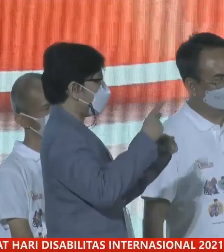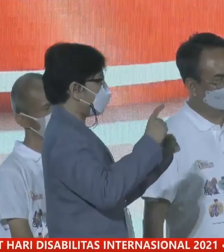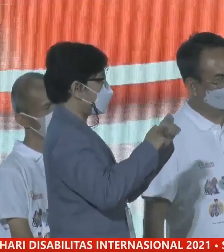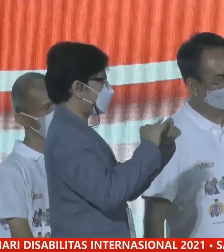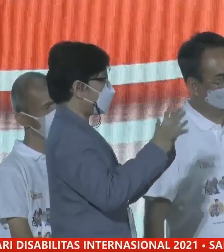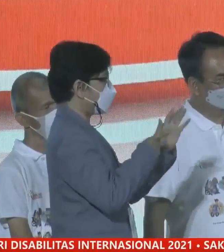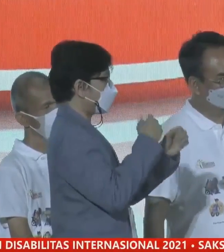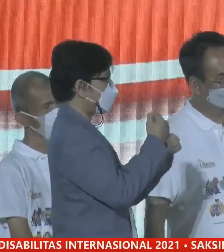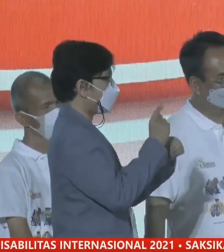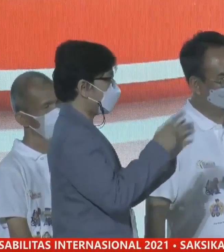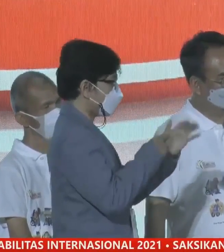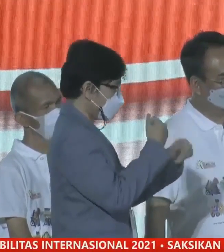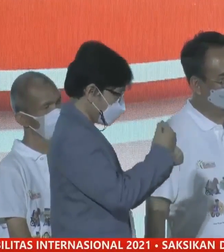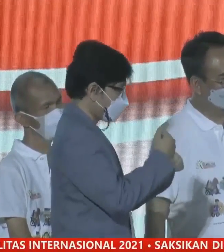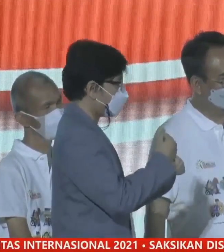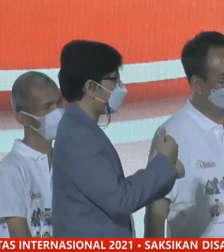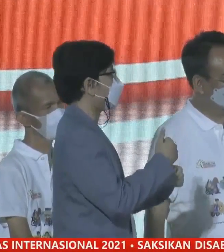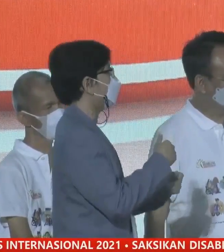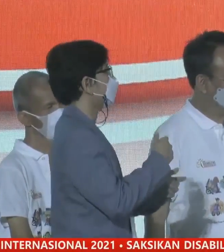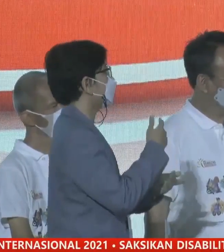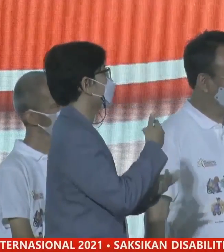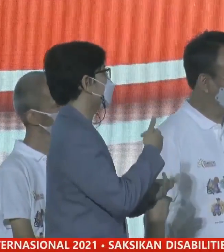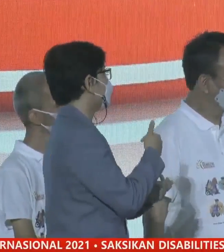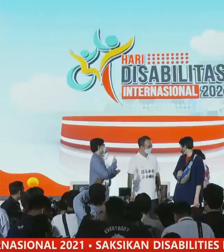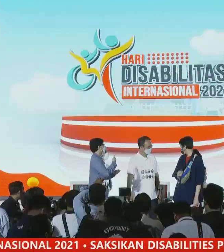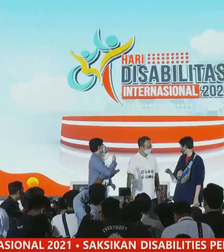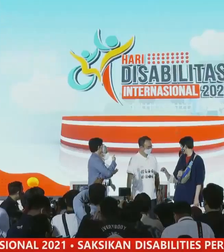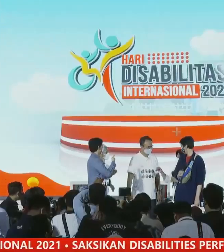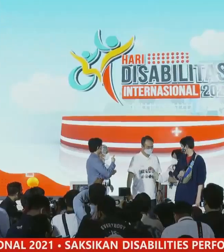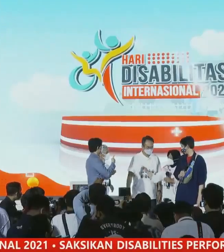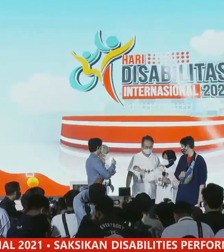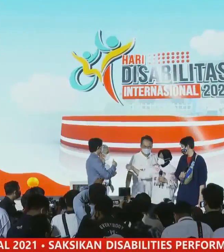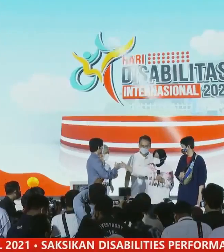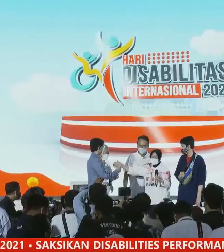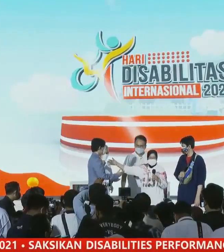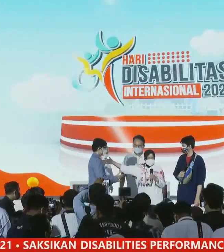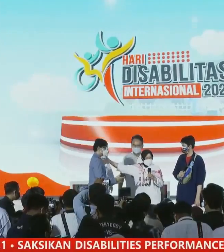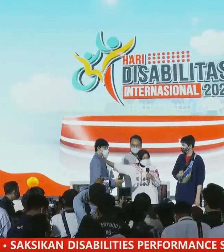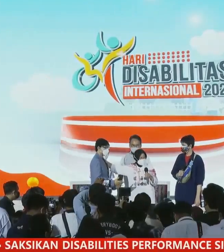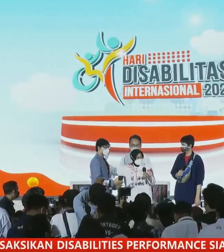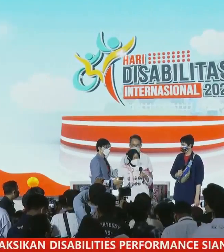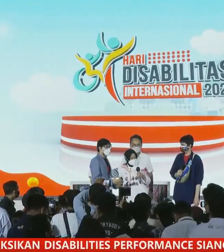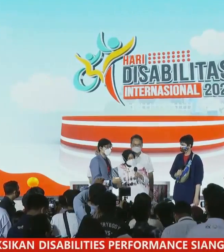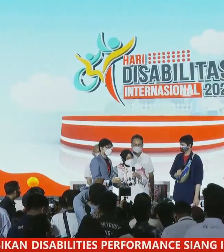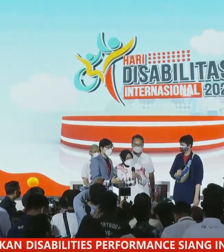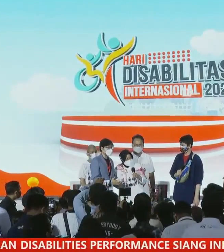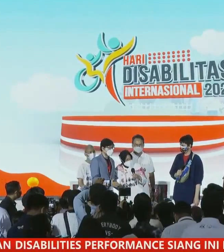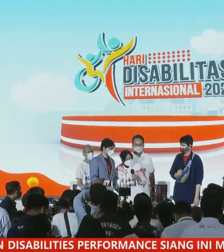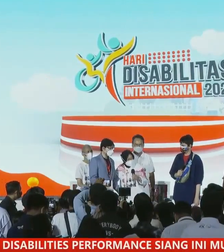Tadi saya sangat kaget ketika Ibu memberikan pernyataan.